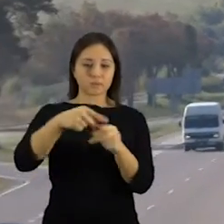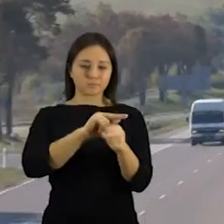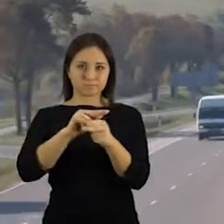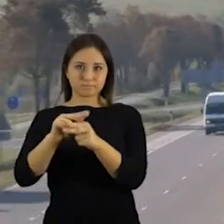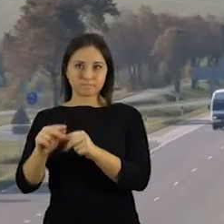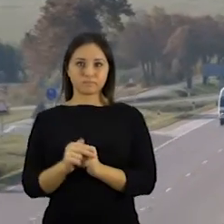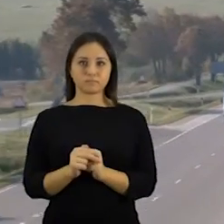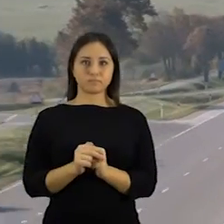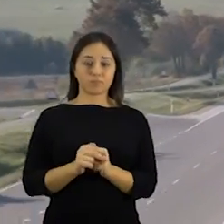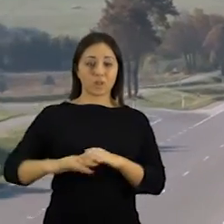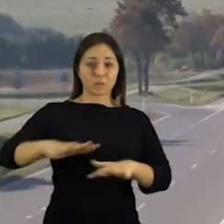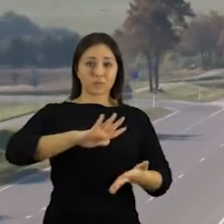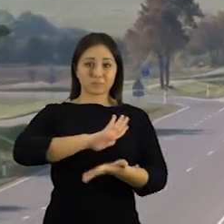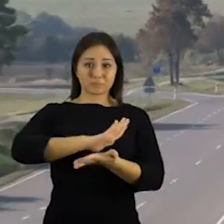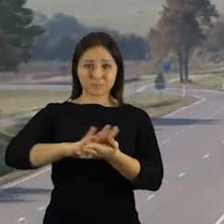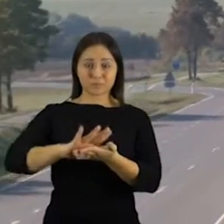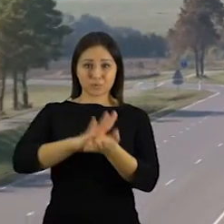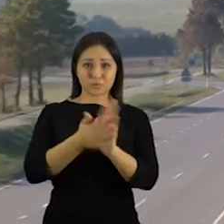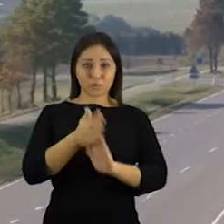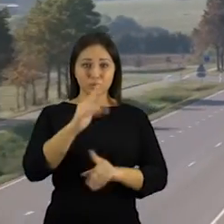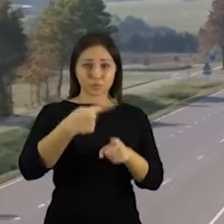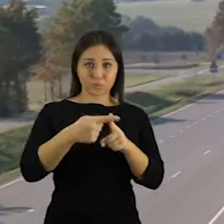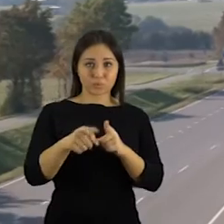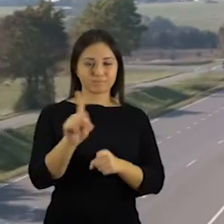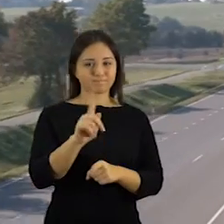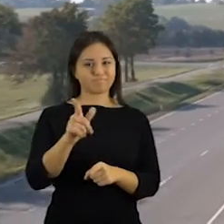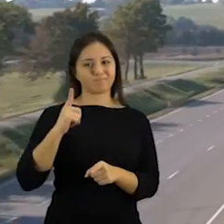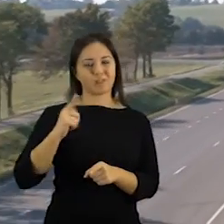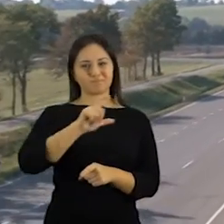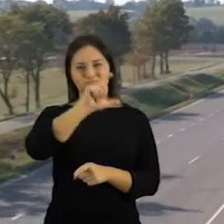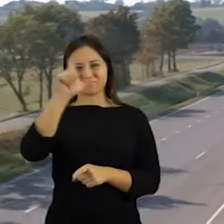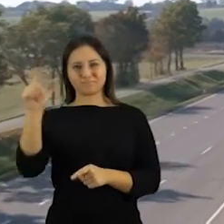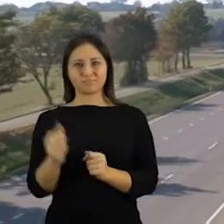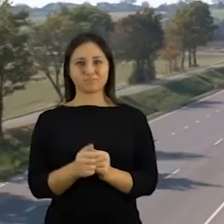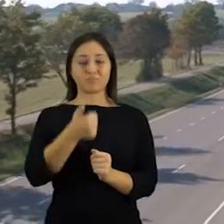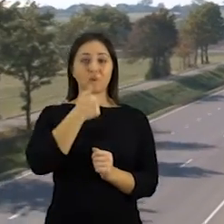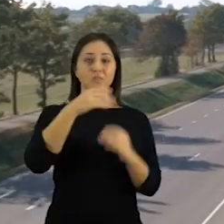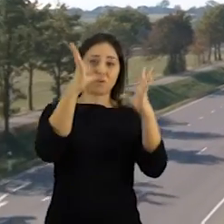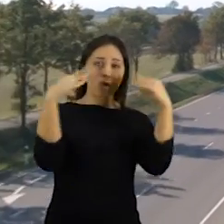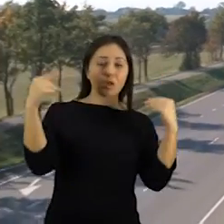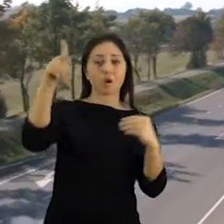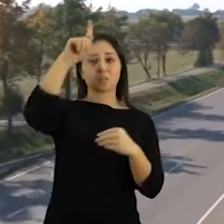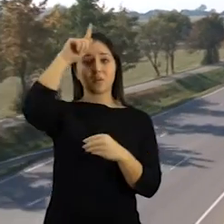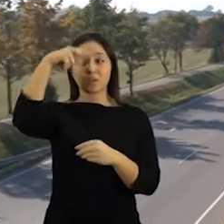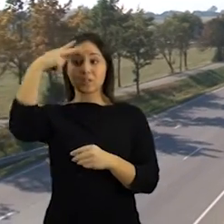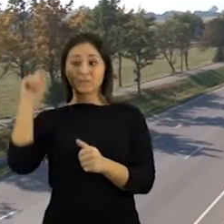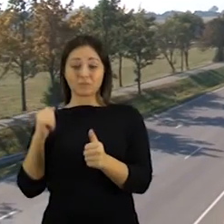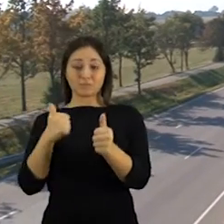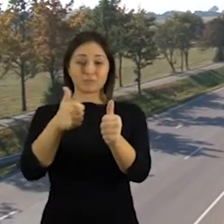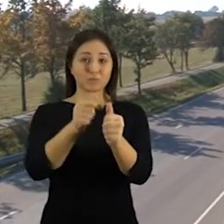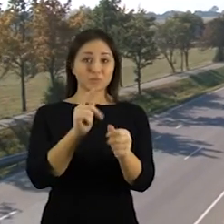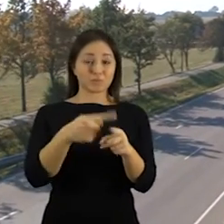rekonstrukcijos. Tad šviesa tunelio gale dar toli. Kol Lietuva pasieks Olandijos ar Vokietijos lygi, teks gerokai palaukti.